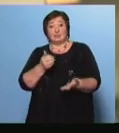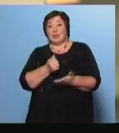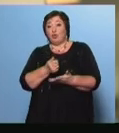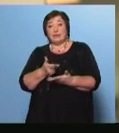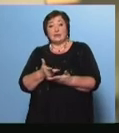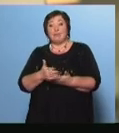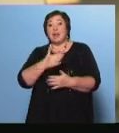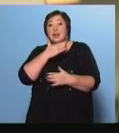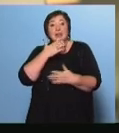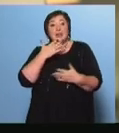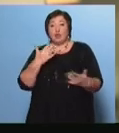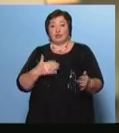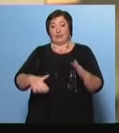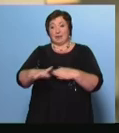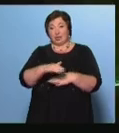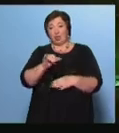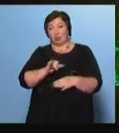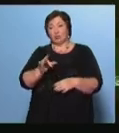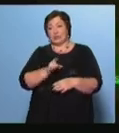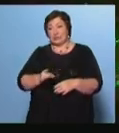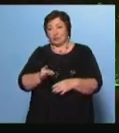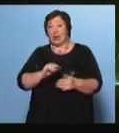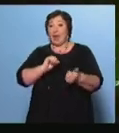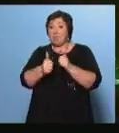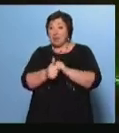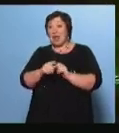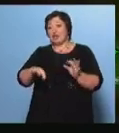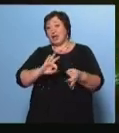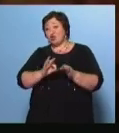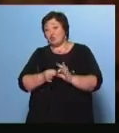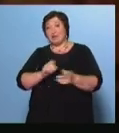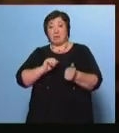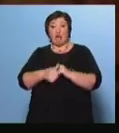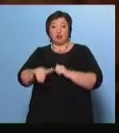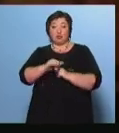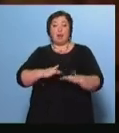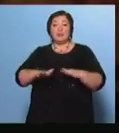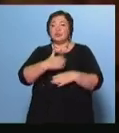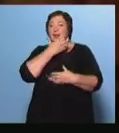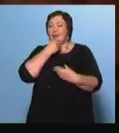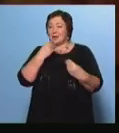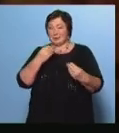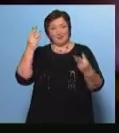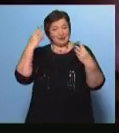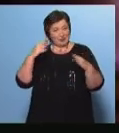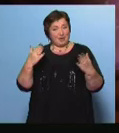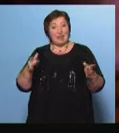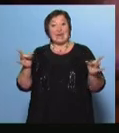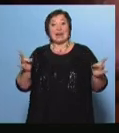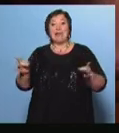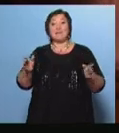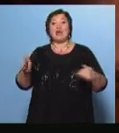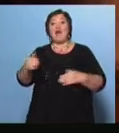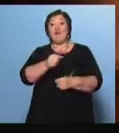множество на территории Мурской республики Меняется Ижевск, меняется Удмуртия Площадь стала красивой и современной Размер фонтана по